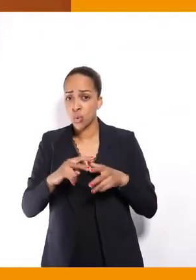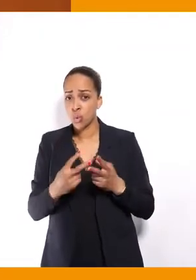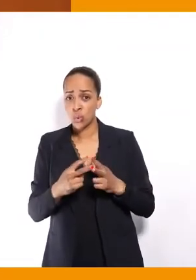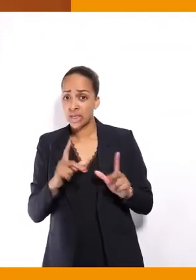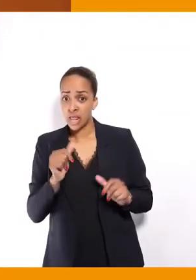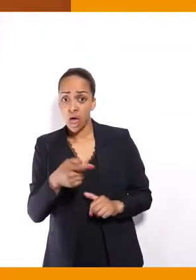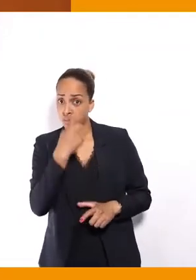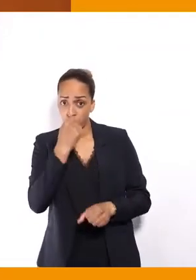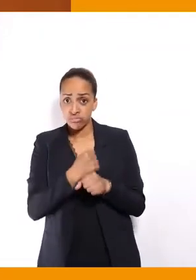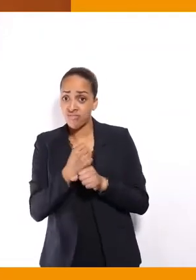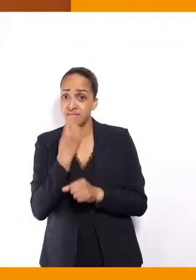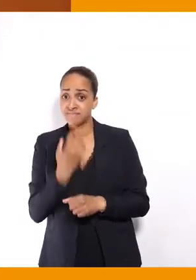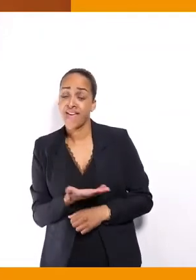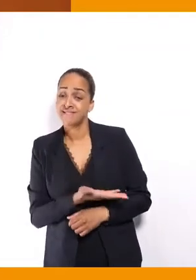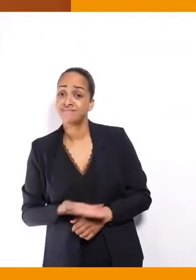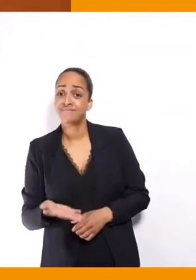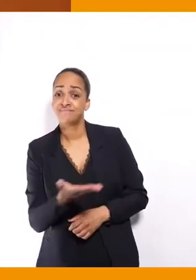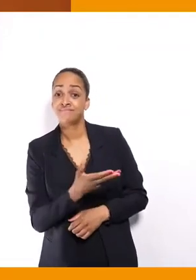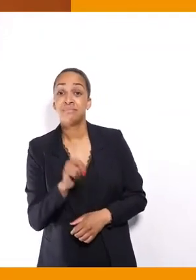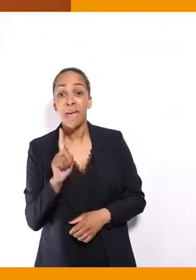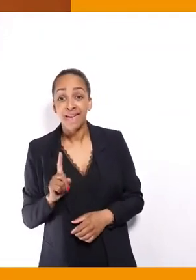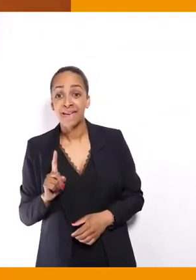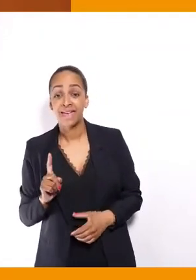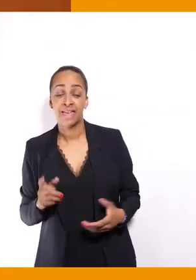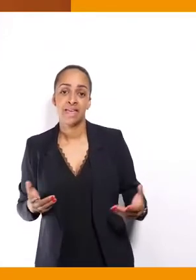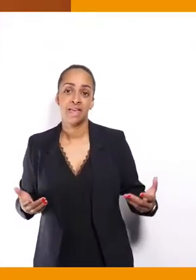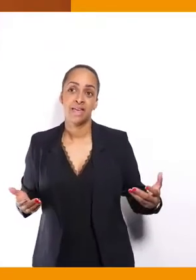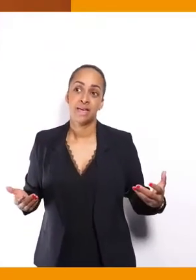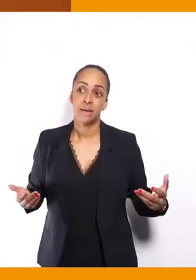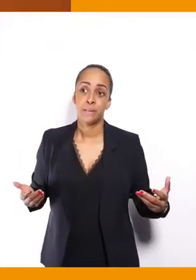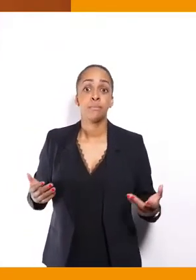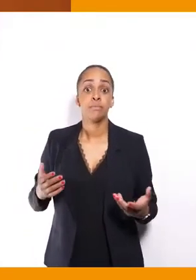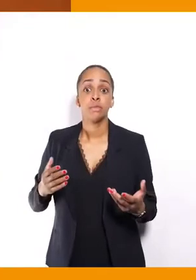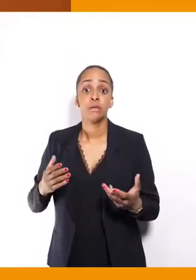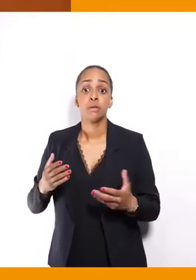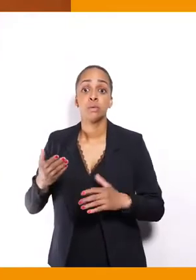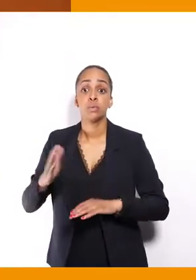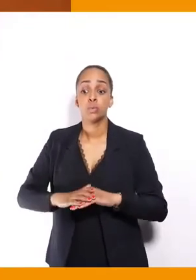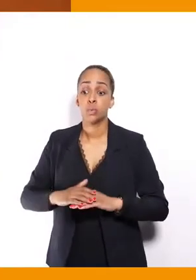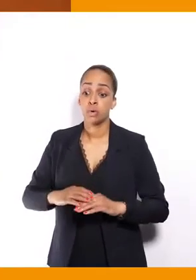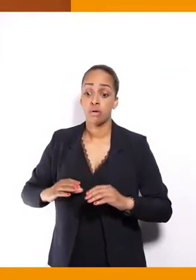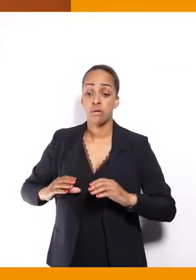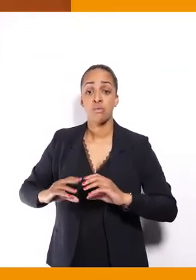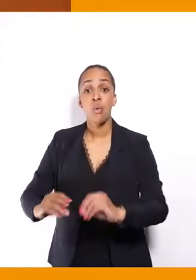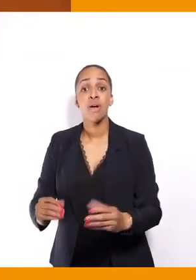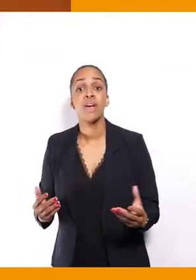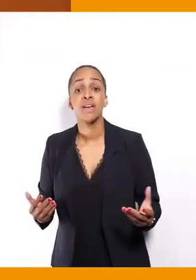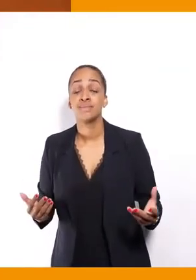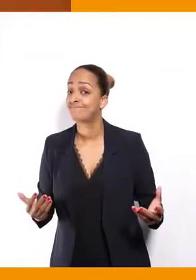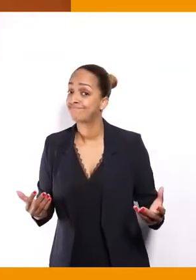job. Maintenant, il y a une réalité, c'est celle de la